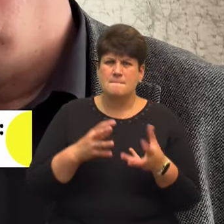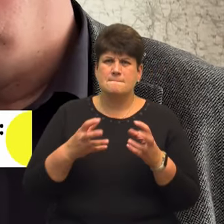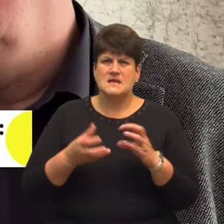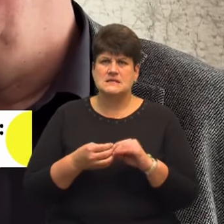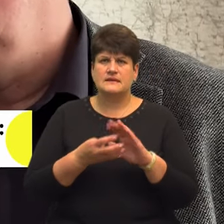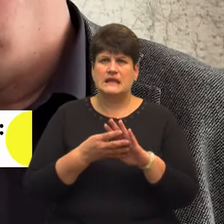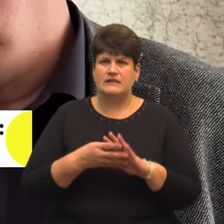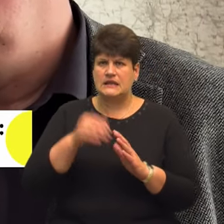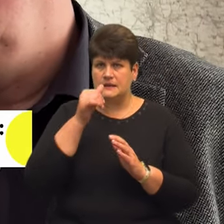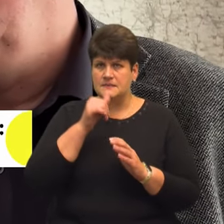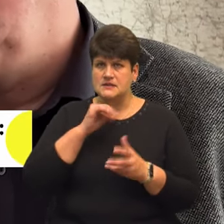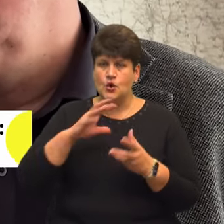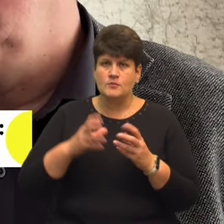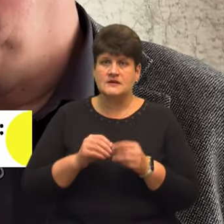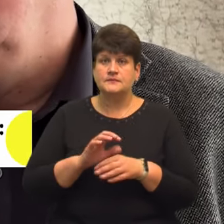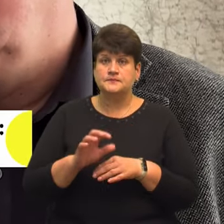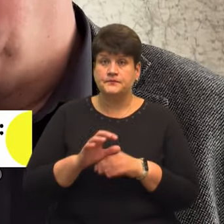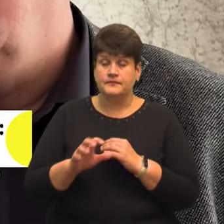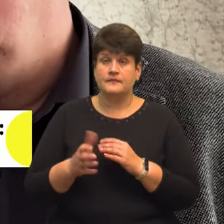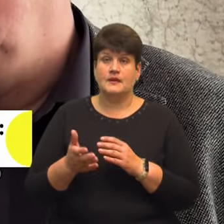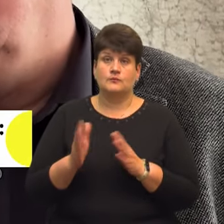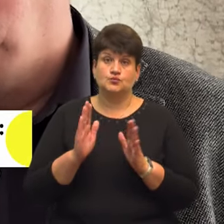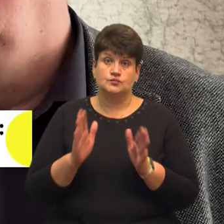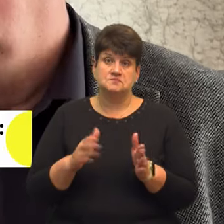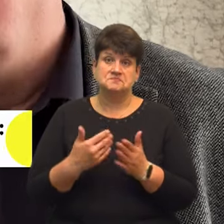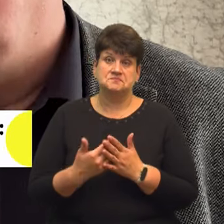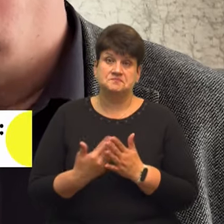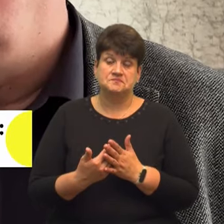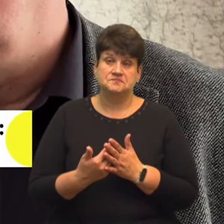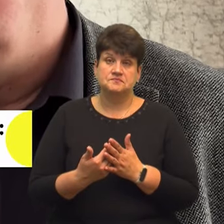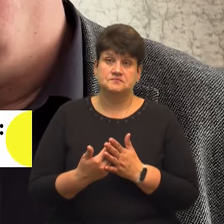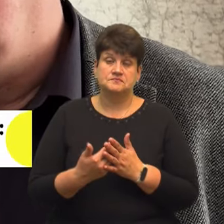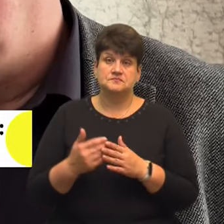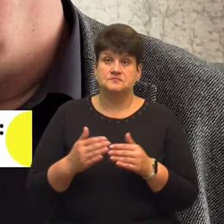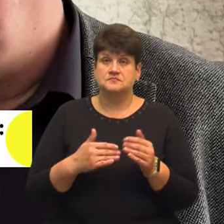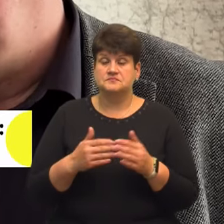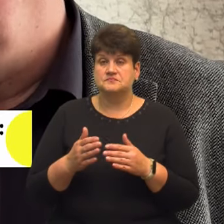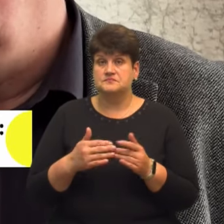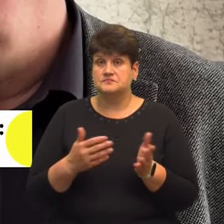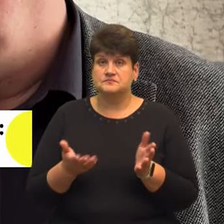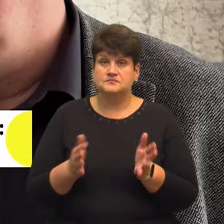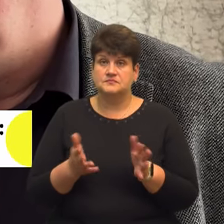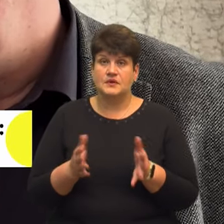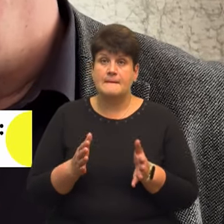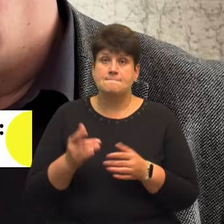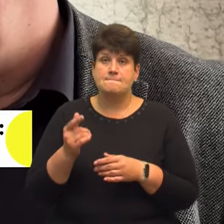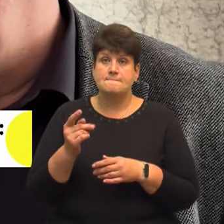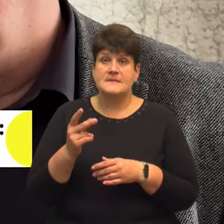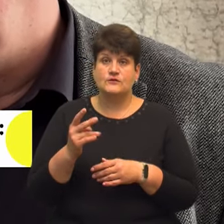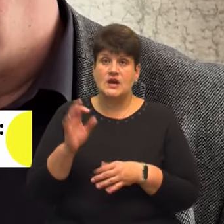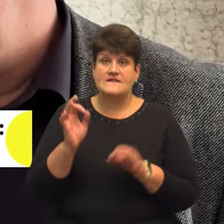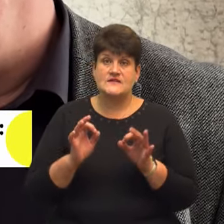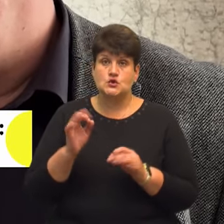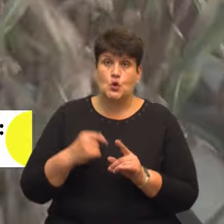місяців обсяги виробництва валопродукції йдуть практично десь півтора відсотка